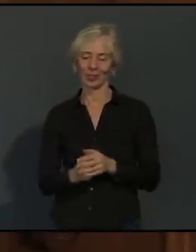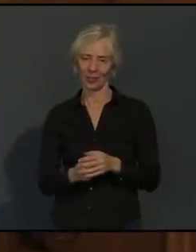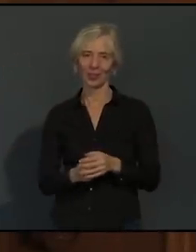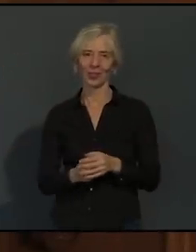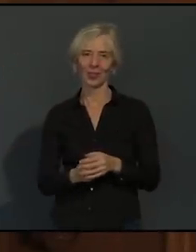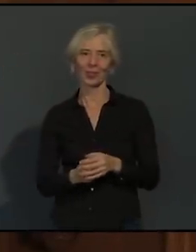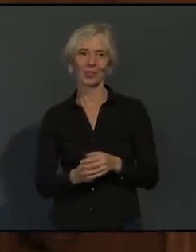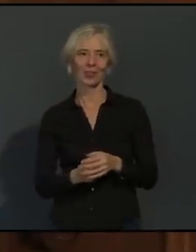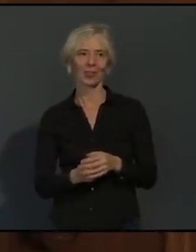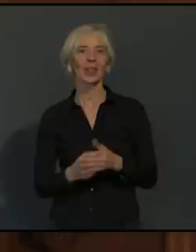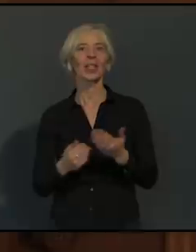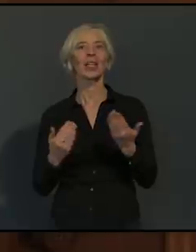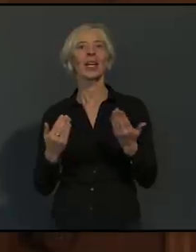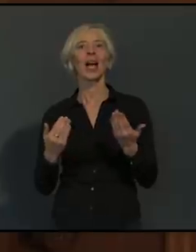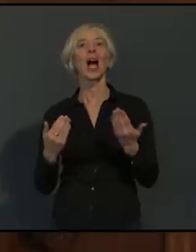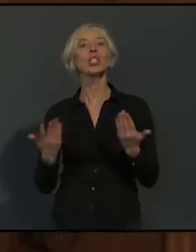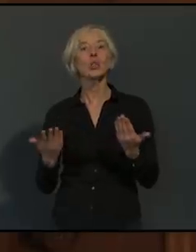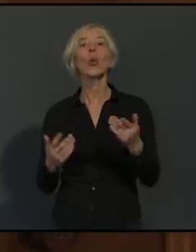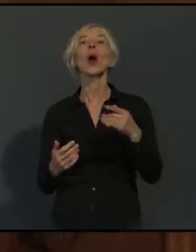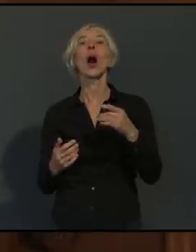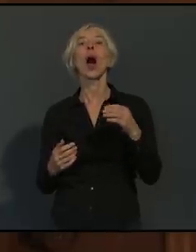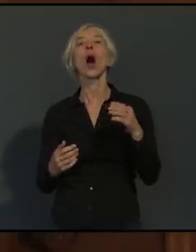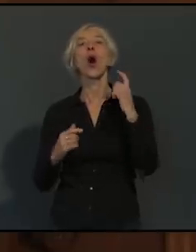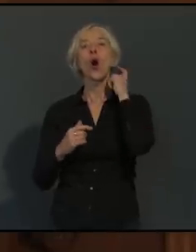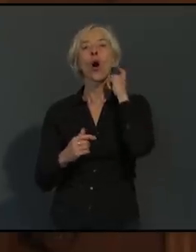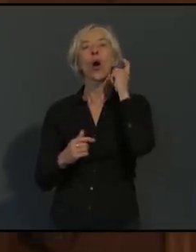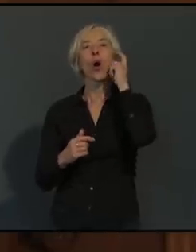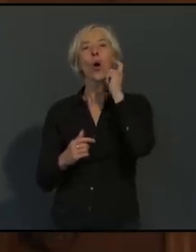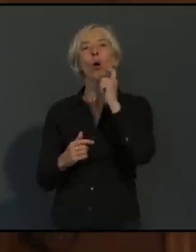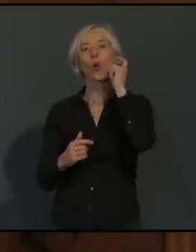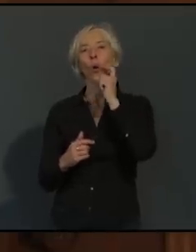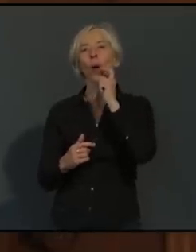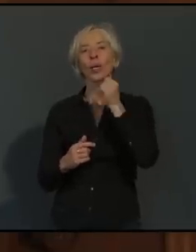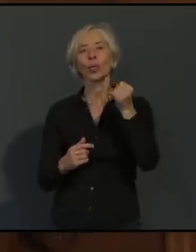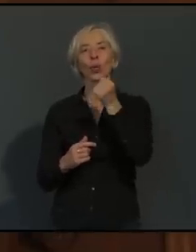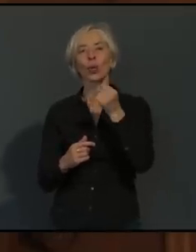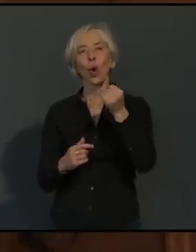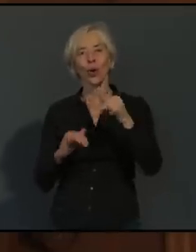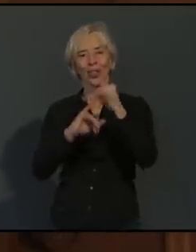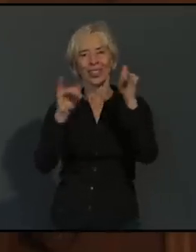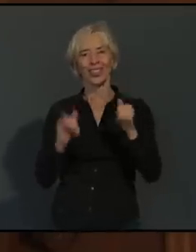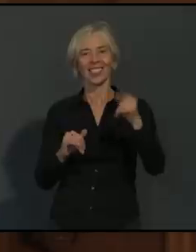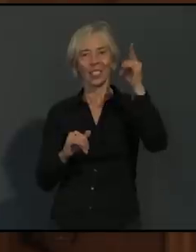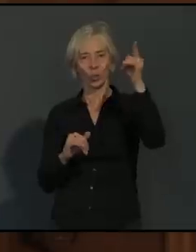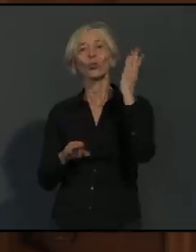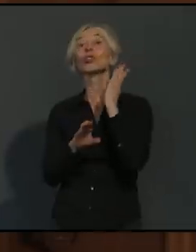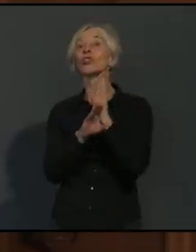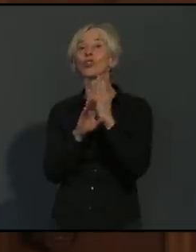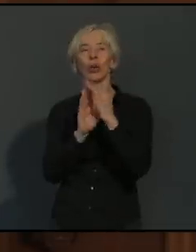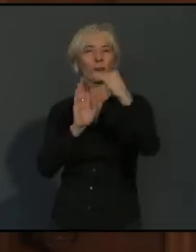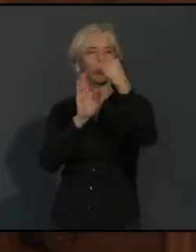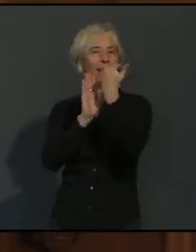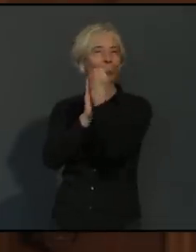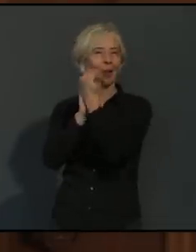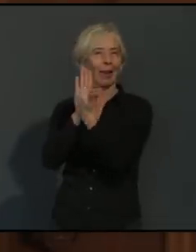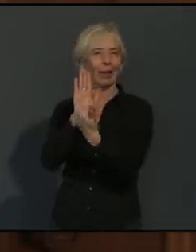Zu Grunde liegen die Empfehlungen des Robert-Koch-Instituts, die eben auch diese Differenzierung vornehmen und in dieser Differenzierung auch noch differenzieren